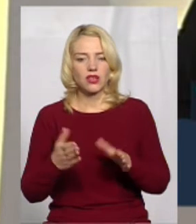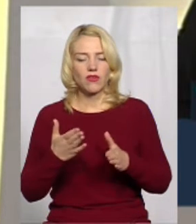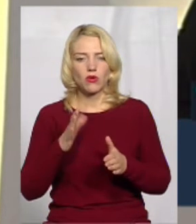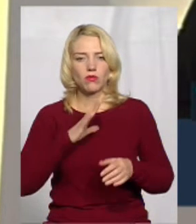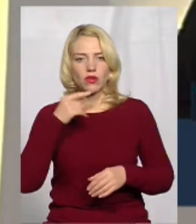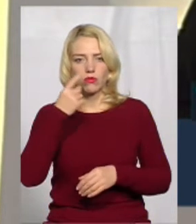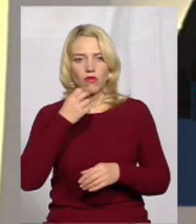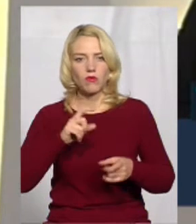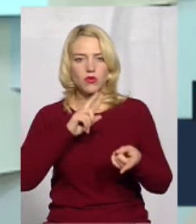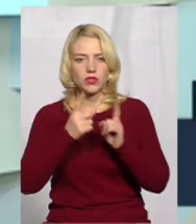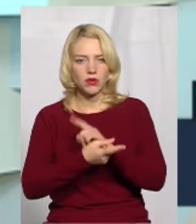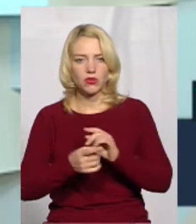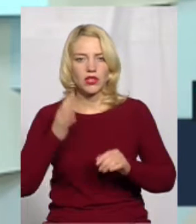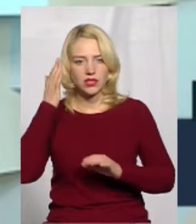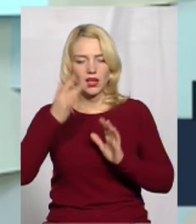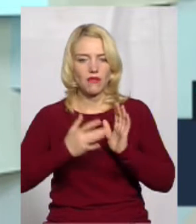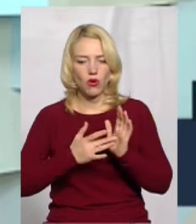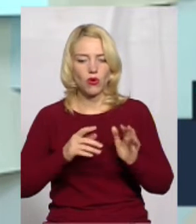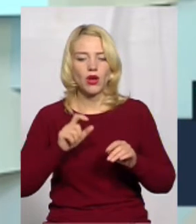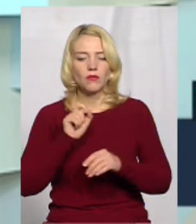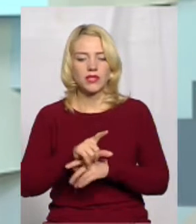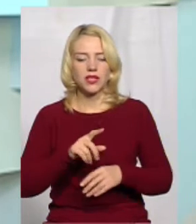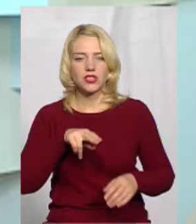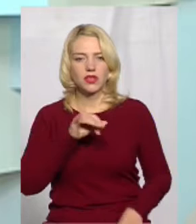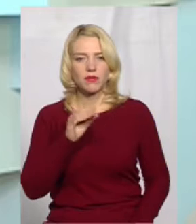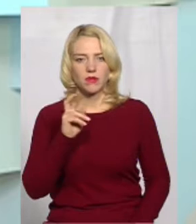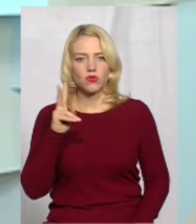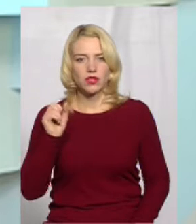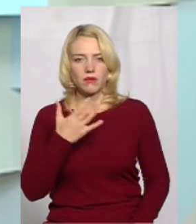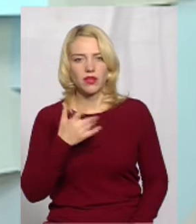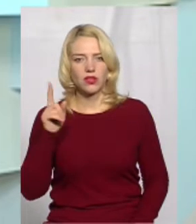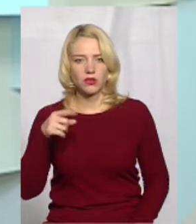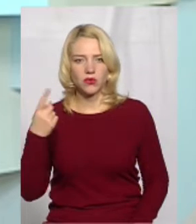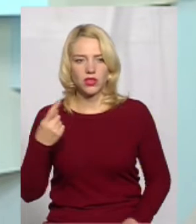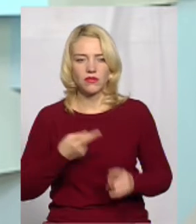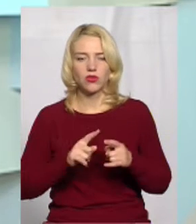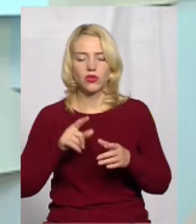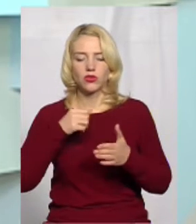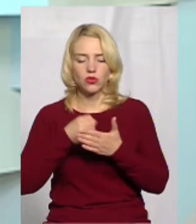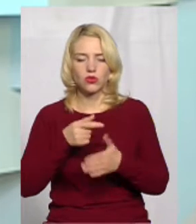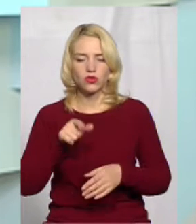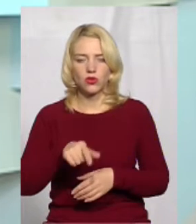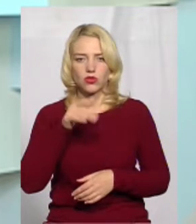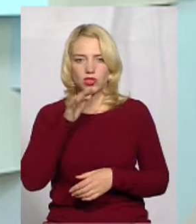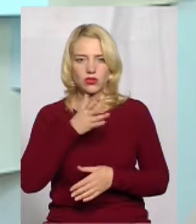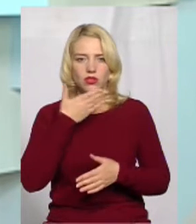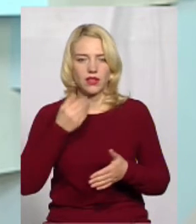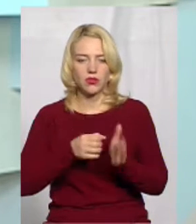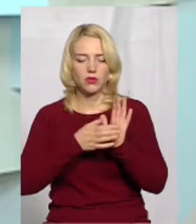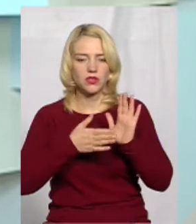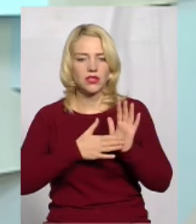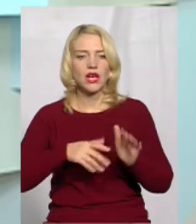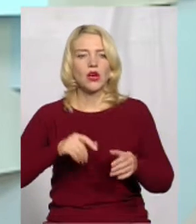йшла мова про зміну цільового призначення Прибузької і Пєдрі-Подин, воно до цього часу не відобразилося в діючій